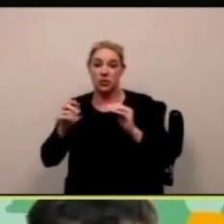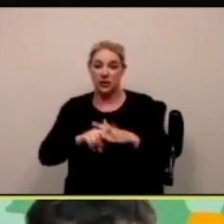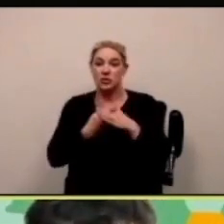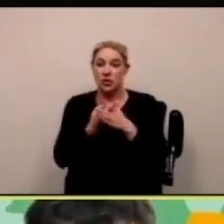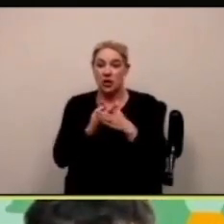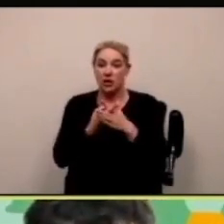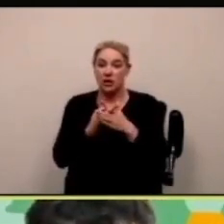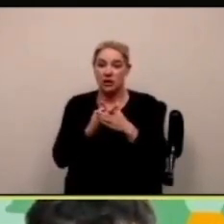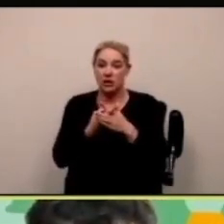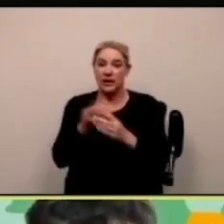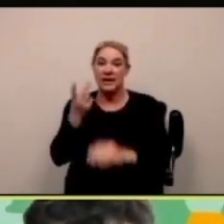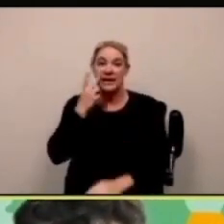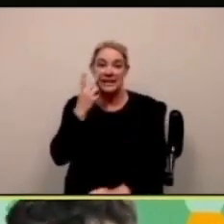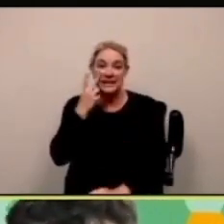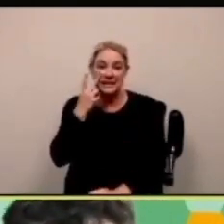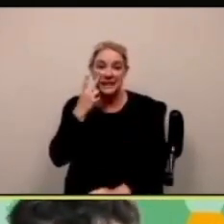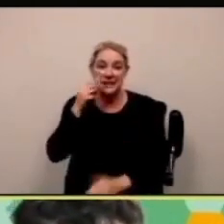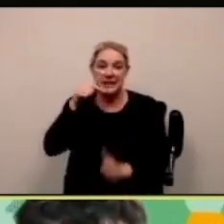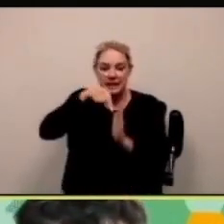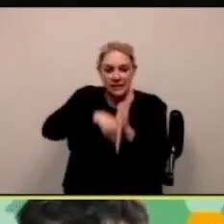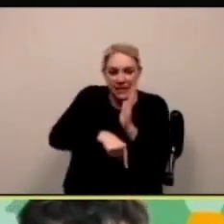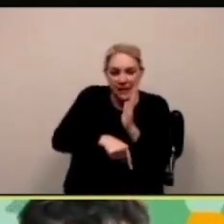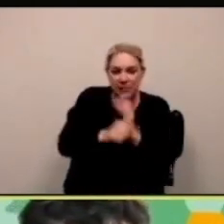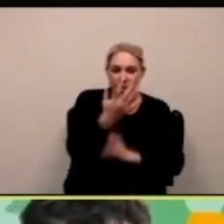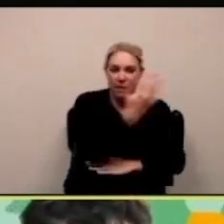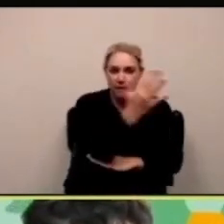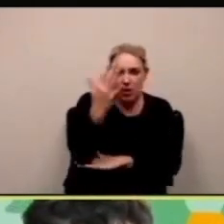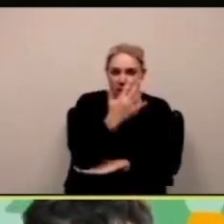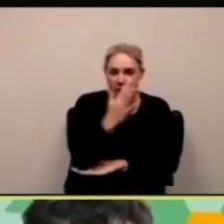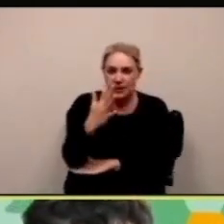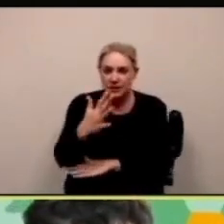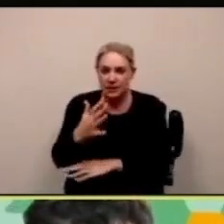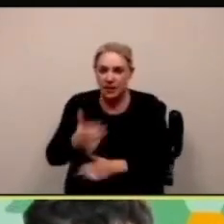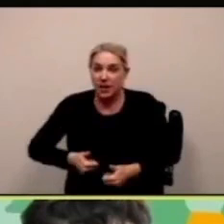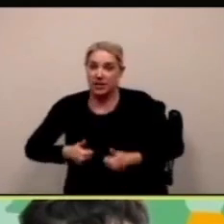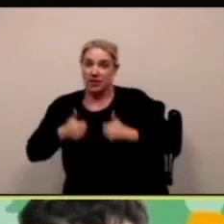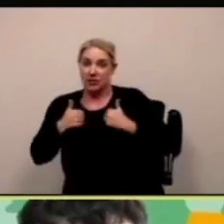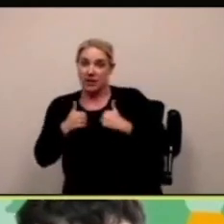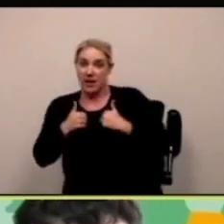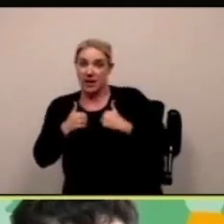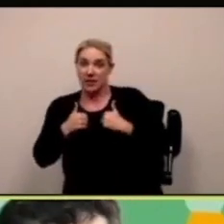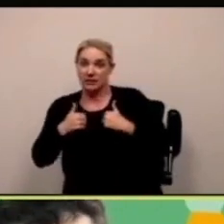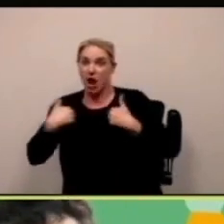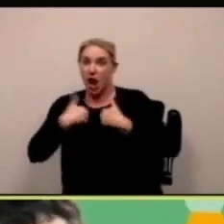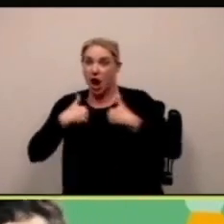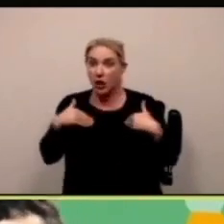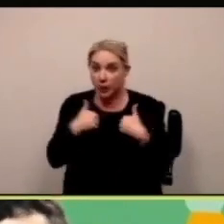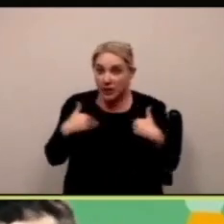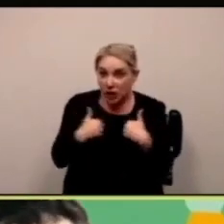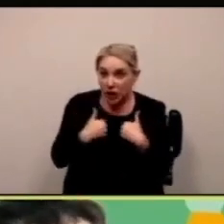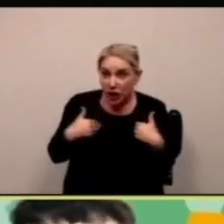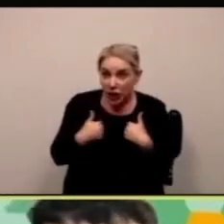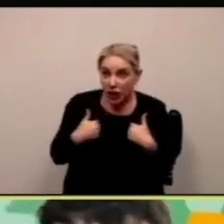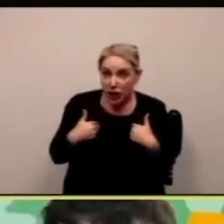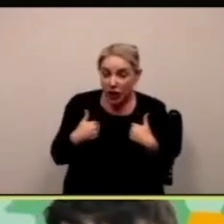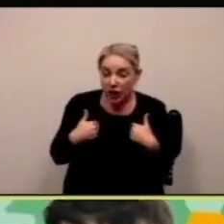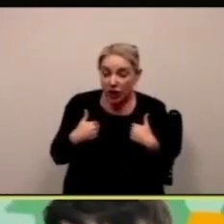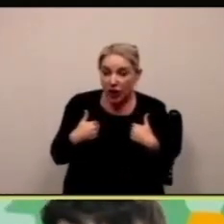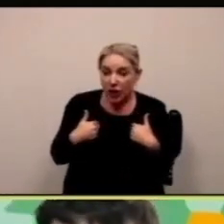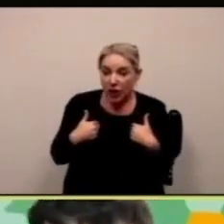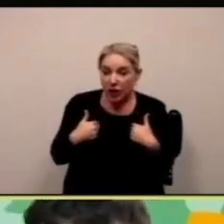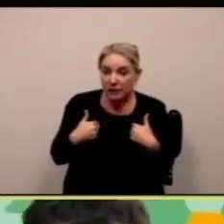questo se voi vedete il flag vedete profondo